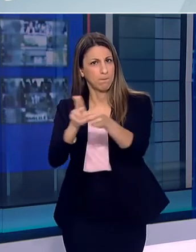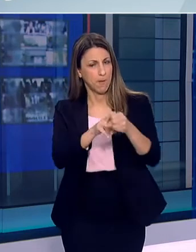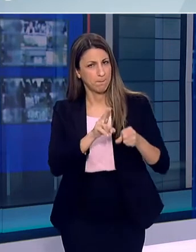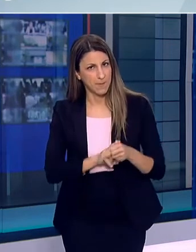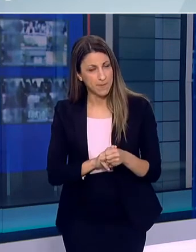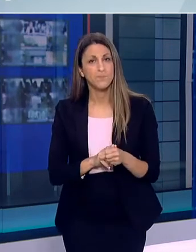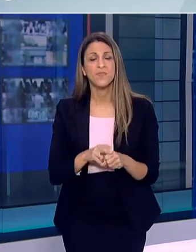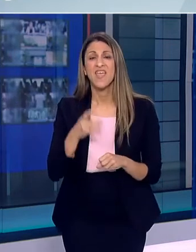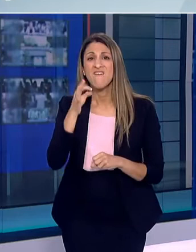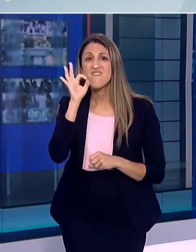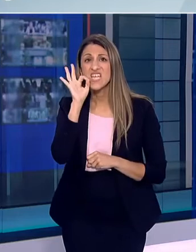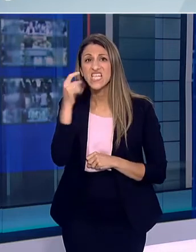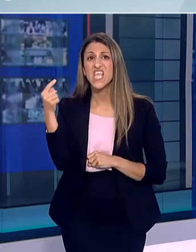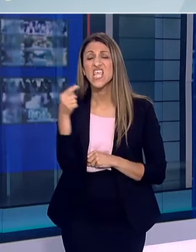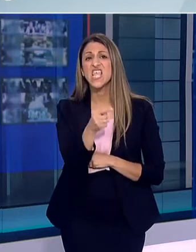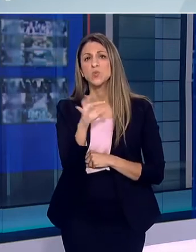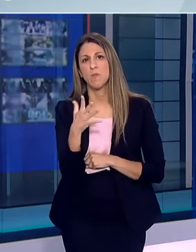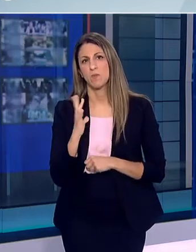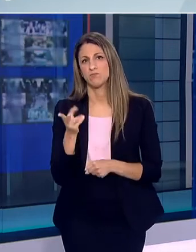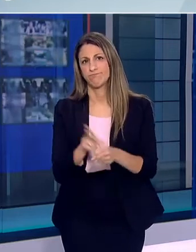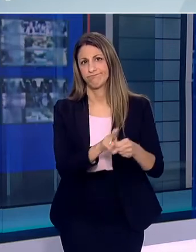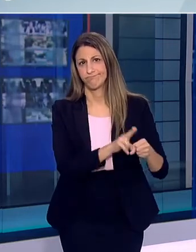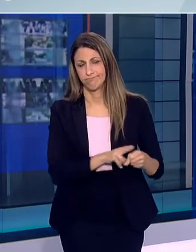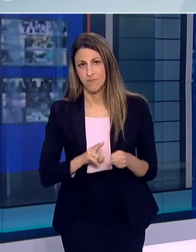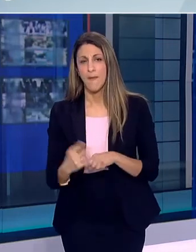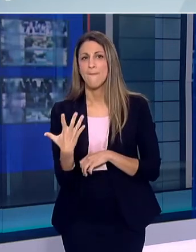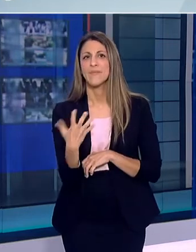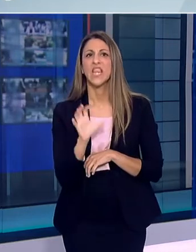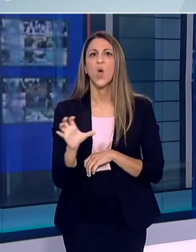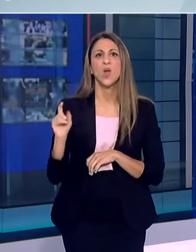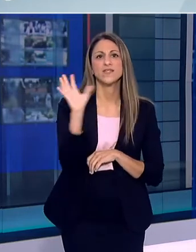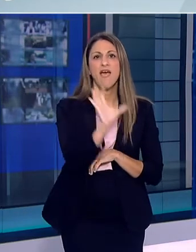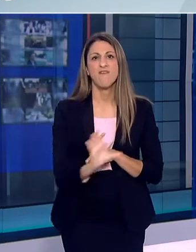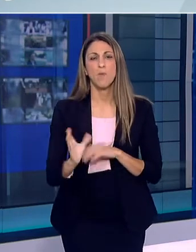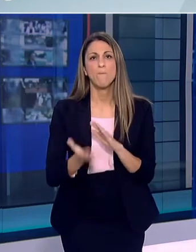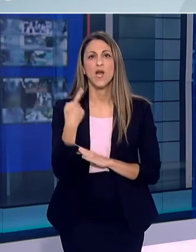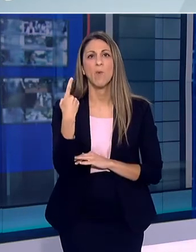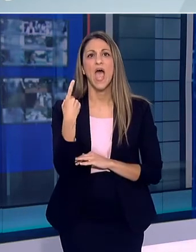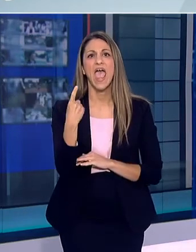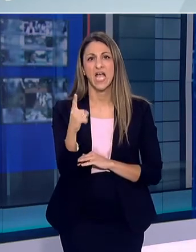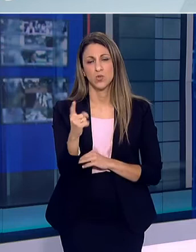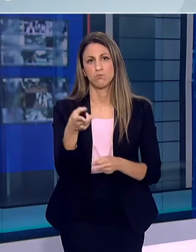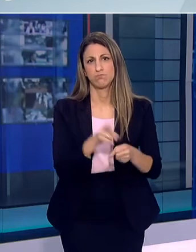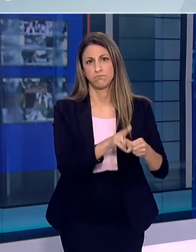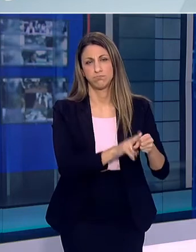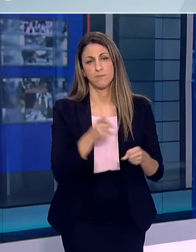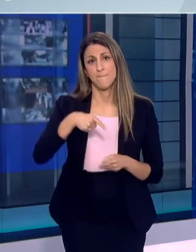Και η Βραζιλία, 1.000 περίπου θανάτους. Και πέντε χώρες στην Ευρώπη περισσότερες από 100 θανάτους σε μία μέρα.